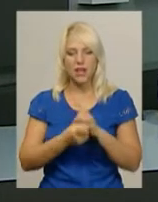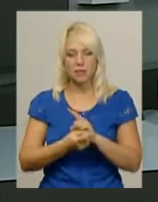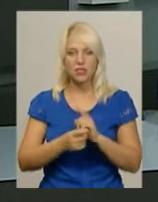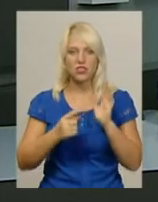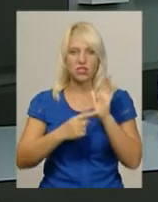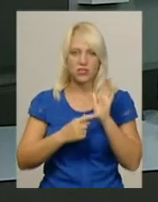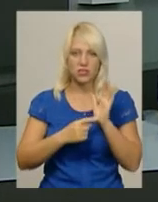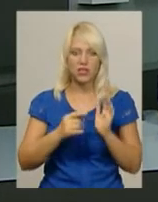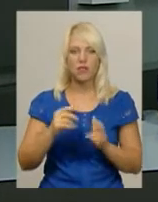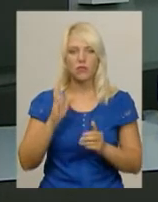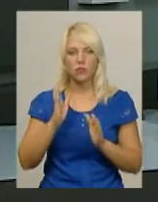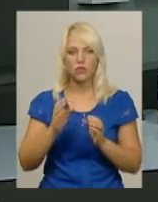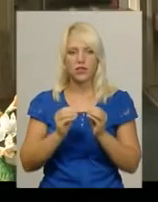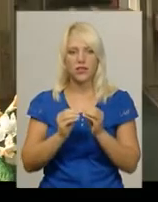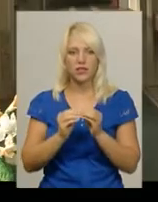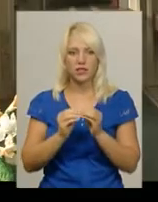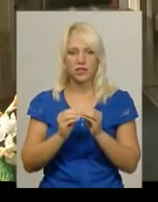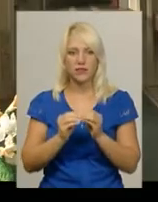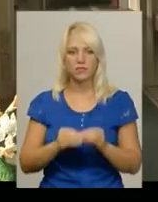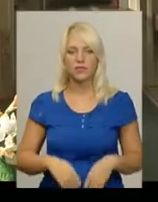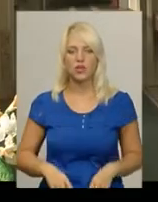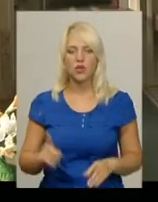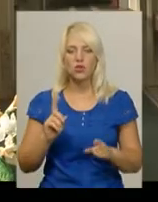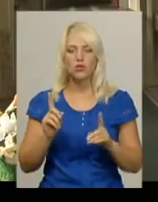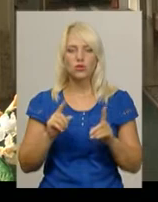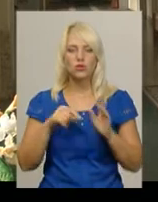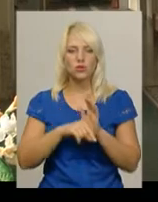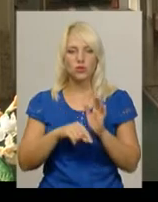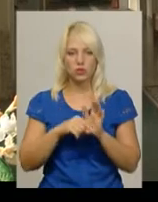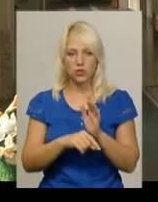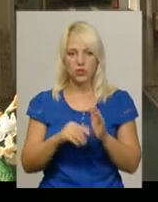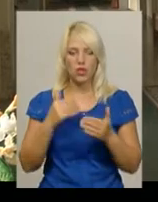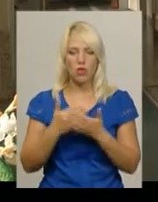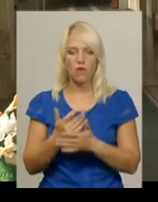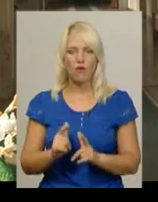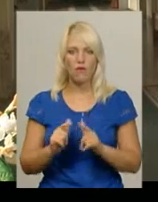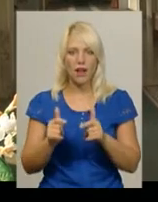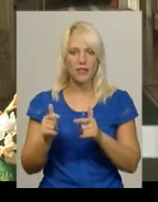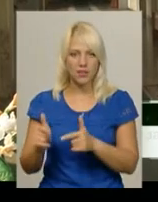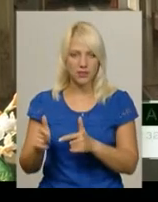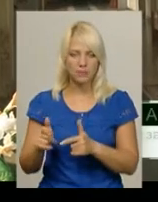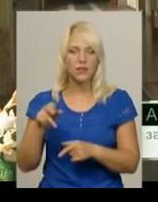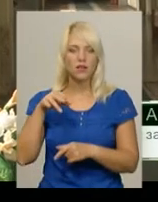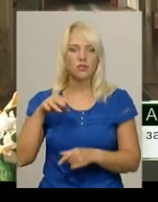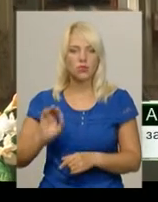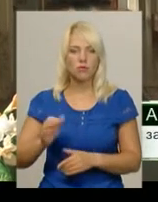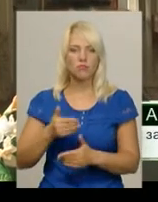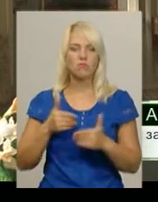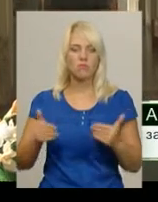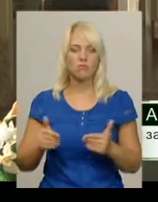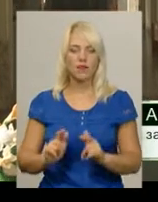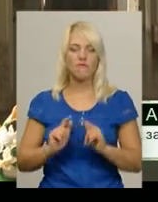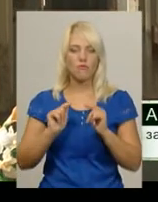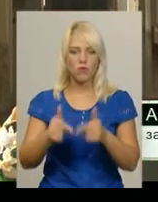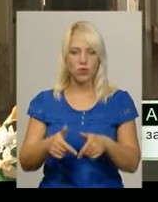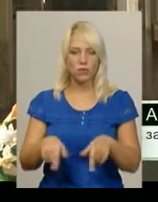буде 10. Що стосується нововведень, то ми вводимо так